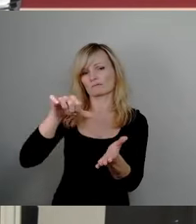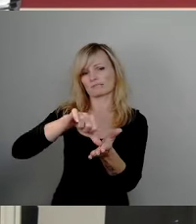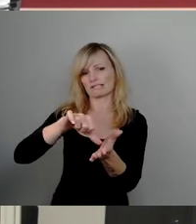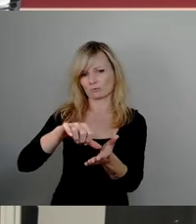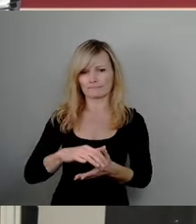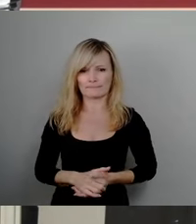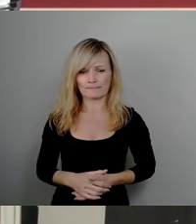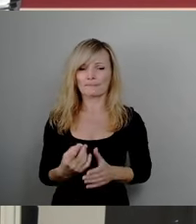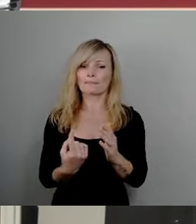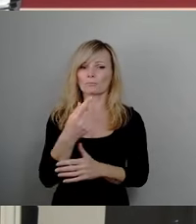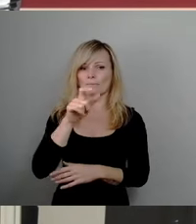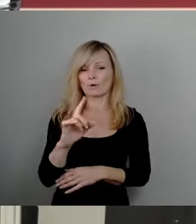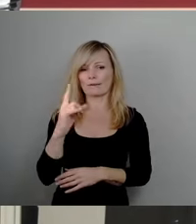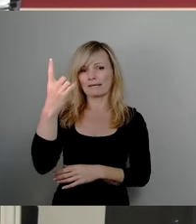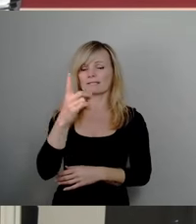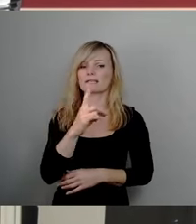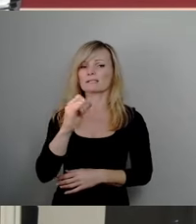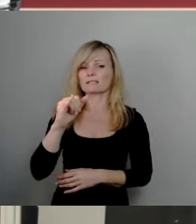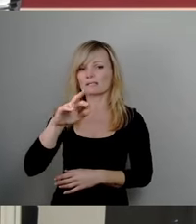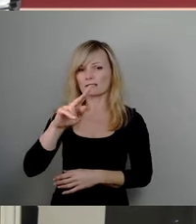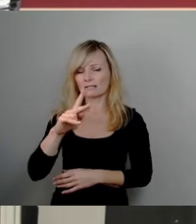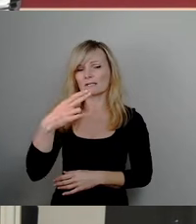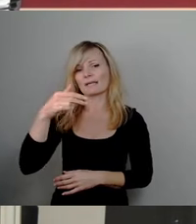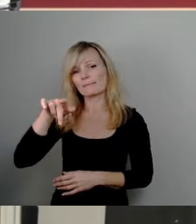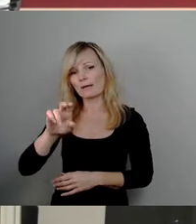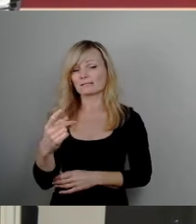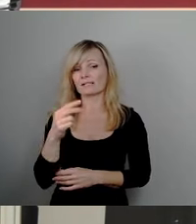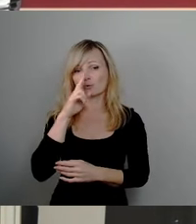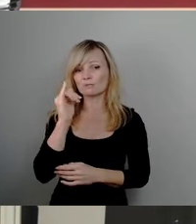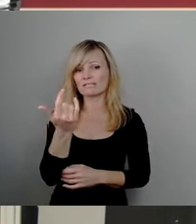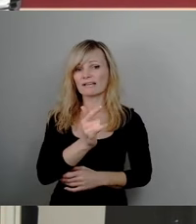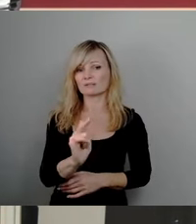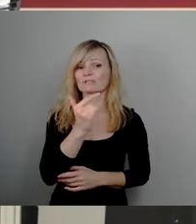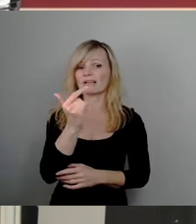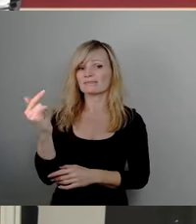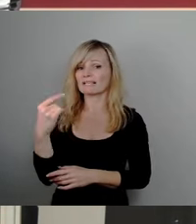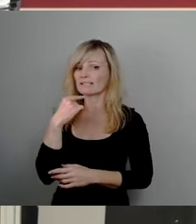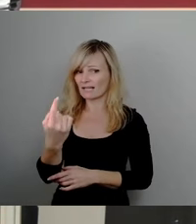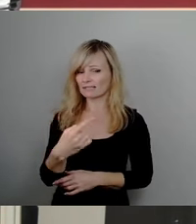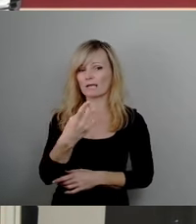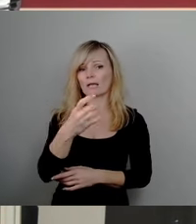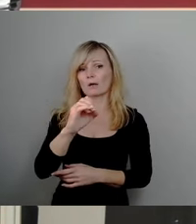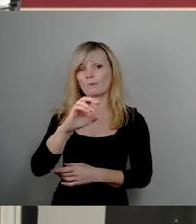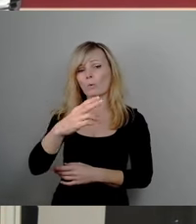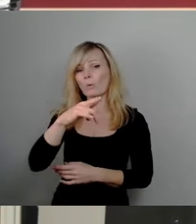Oberbürgermeister Dirk Hilbert sagte im Juni 2022, Prolis gehört zu den...